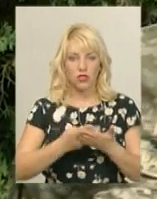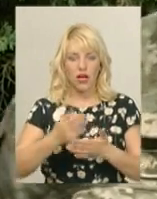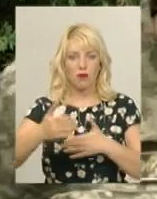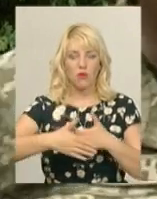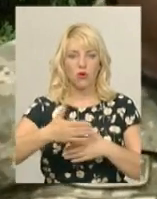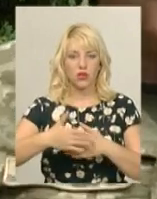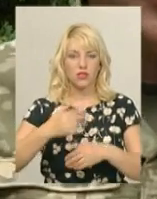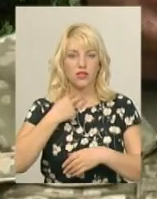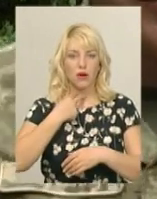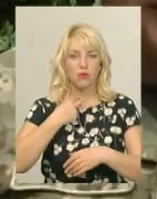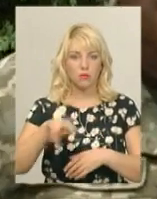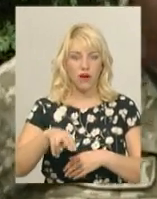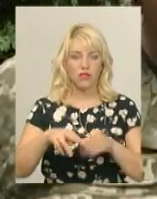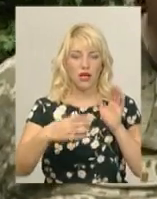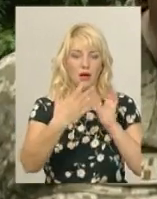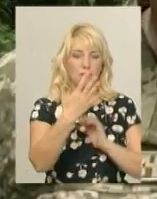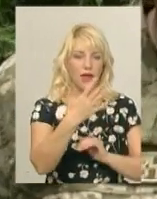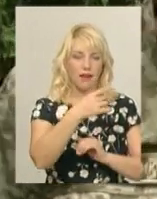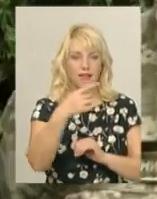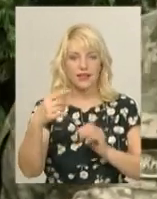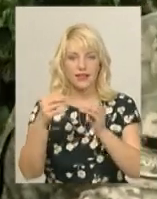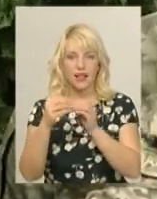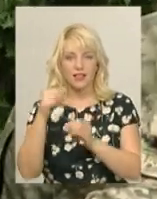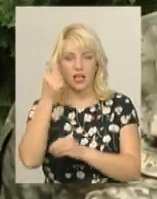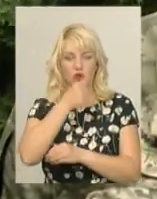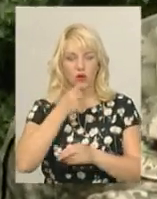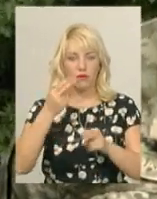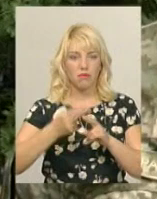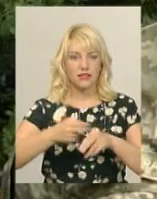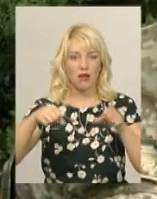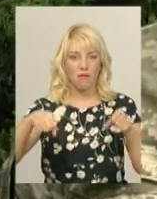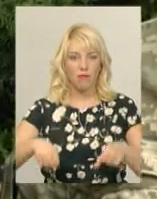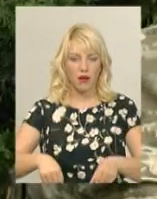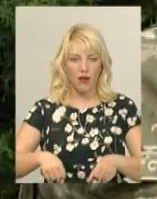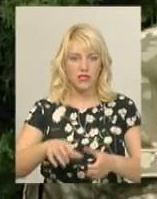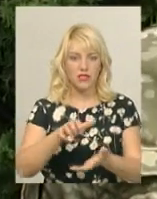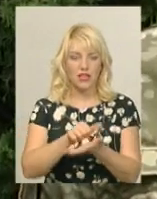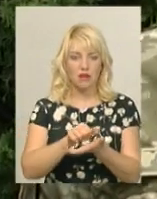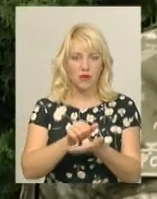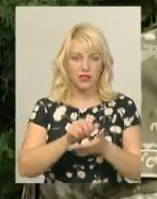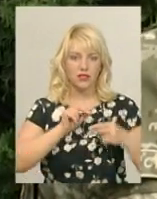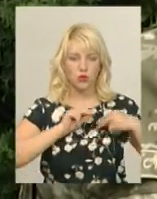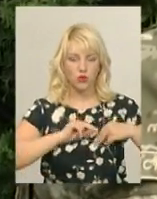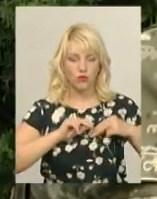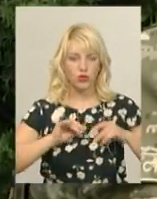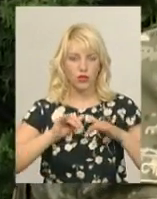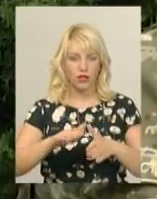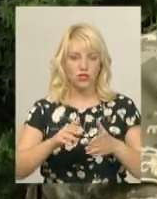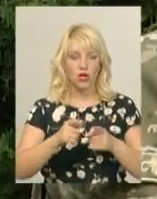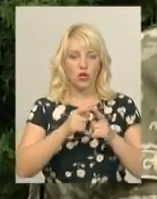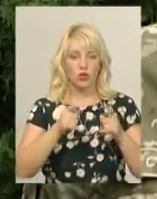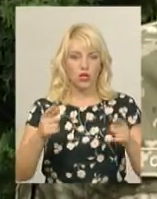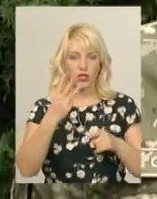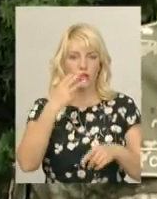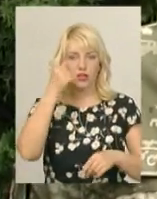позбавлення волі від 5 до 10 років, з позбавленням права обіймати посади та займатися певною діяльністю терміном до 3 років, а